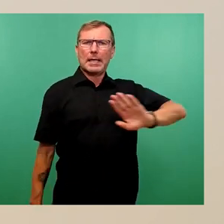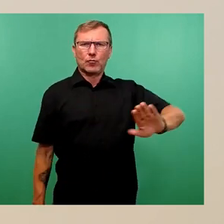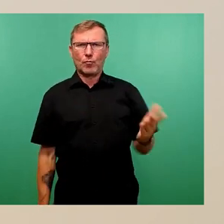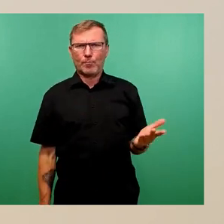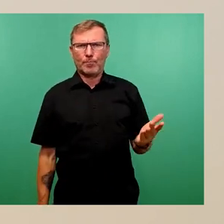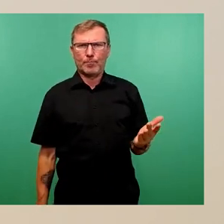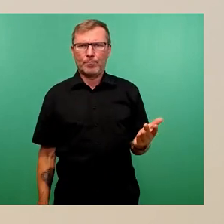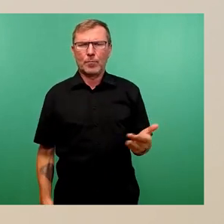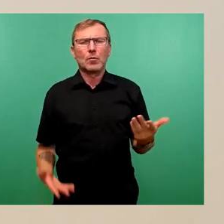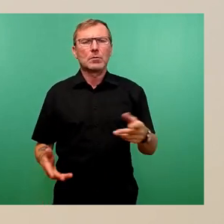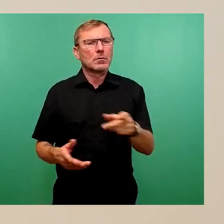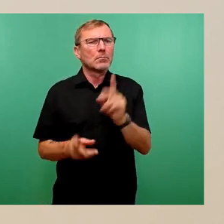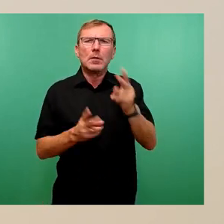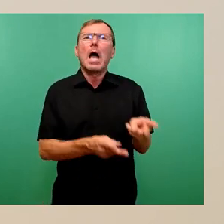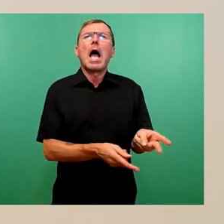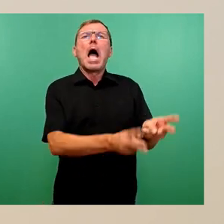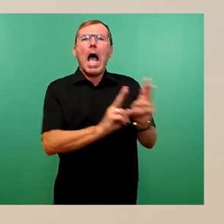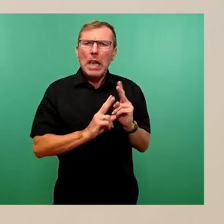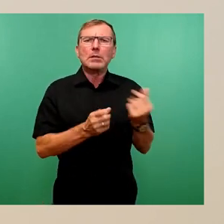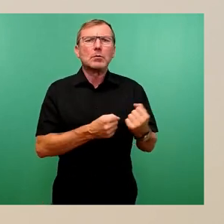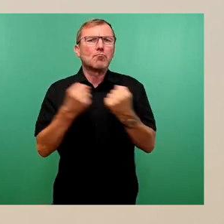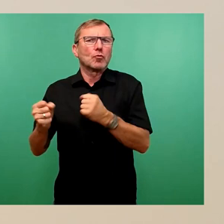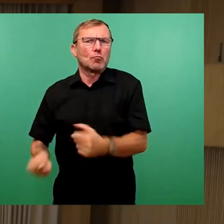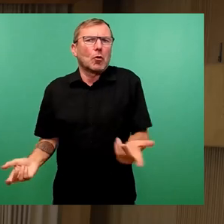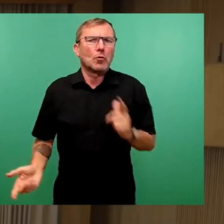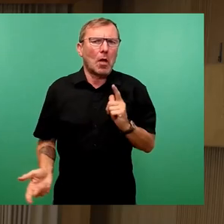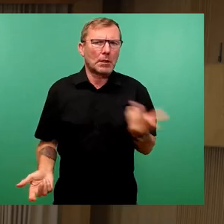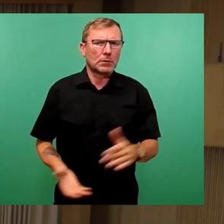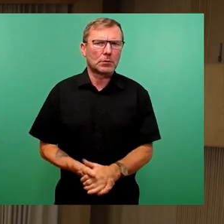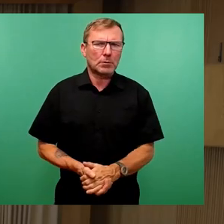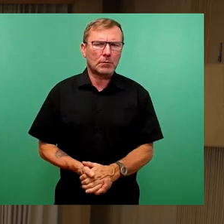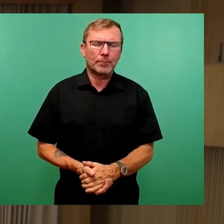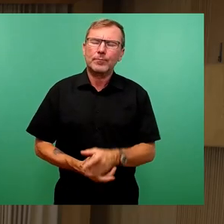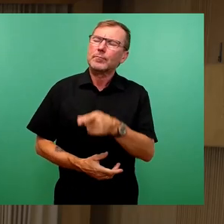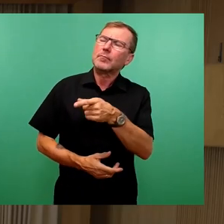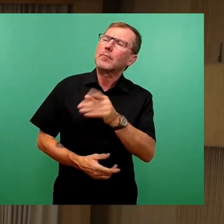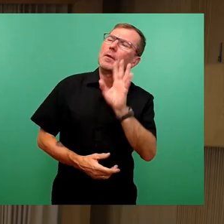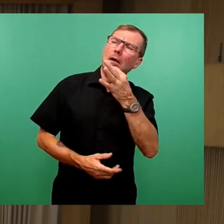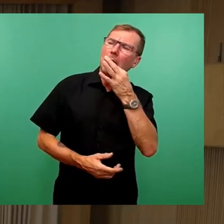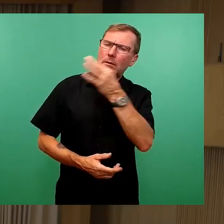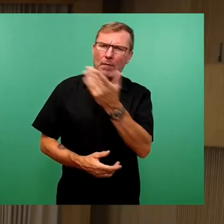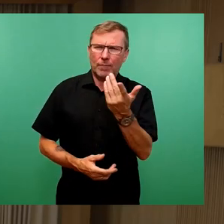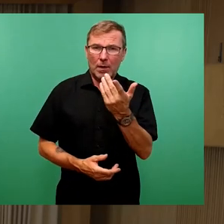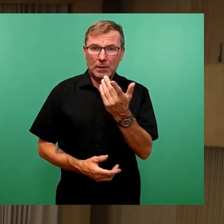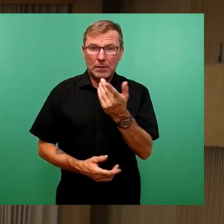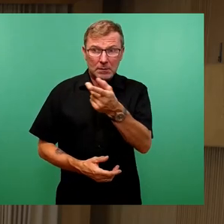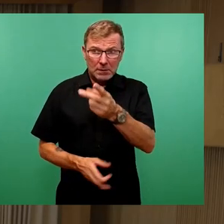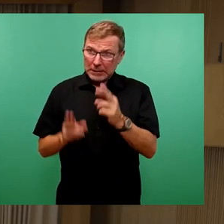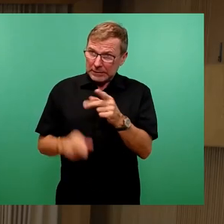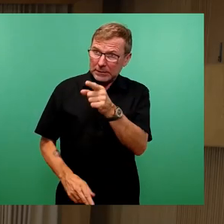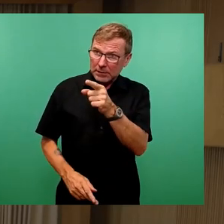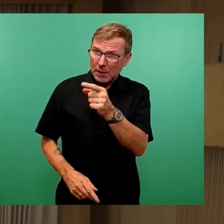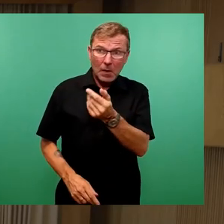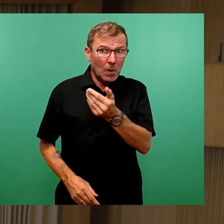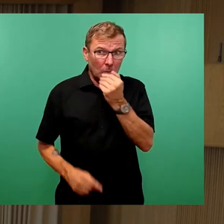leihweise ausgehändigt werden. Ja, zu nochmal die Nachfrage, sind Sie sich da sicher, dass es da entsprechend keine